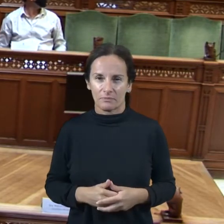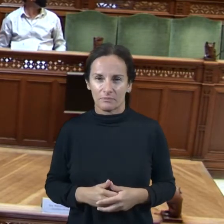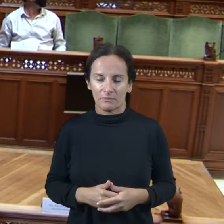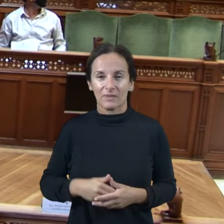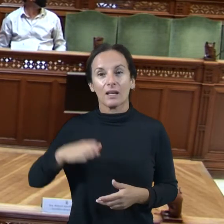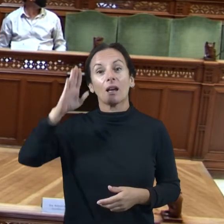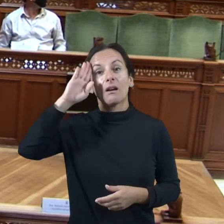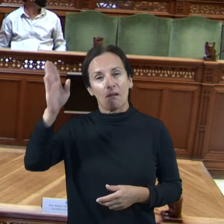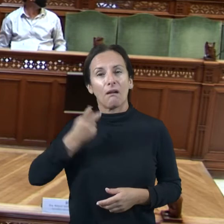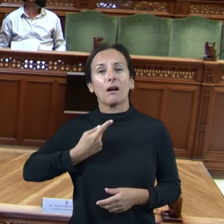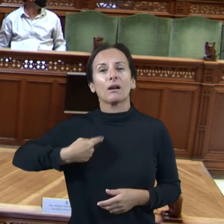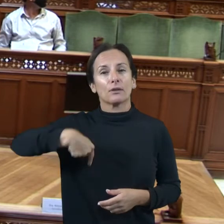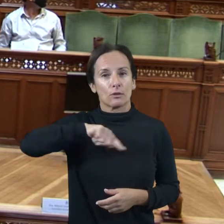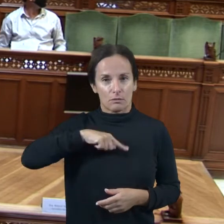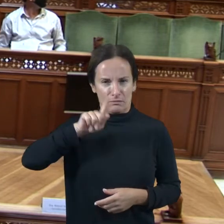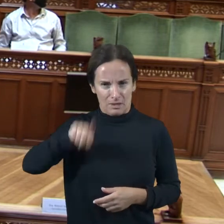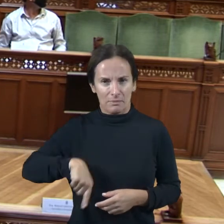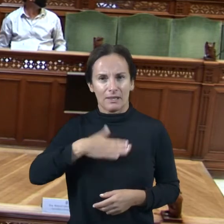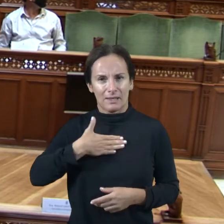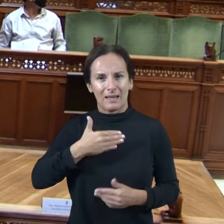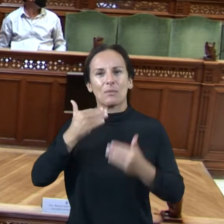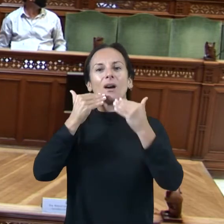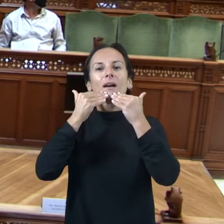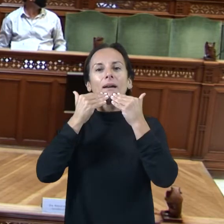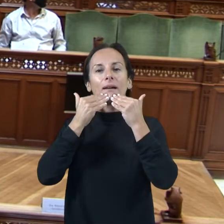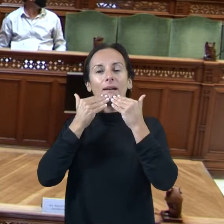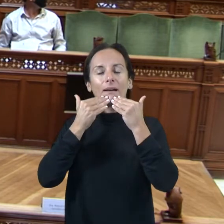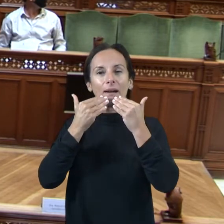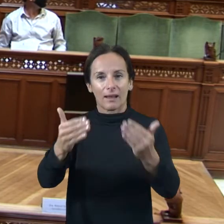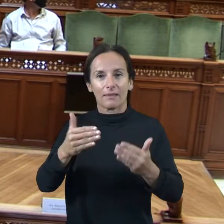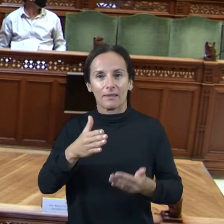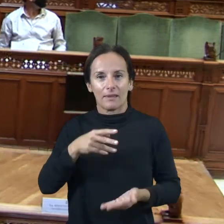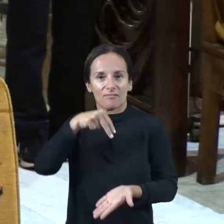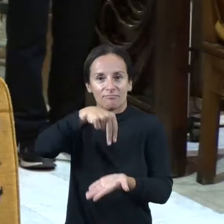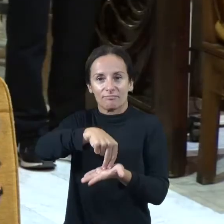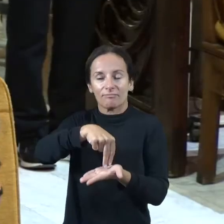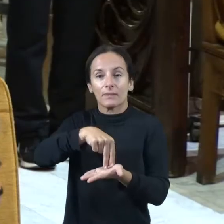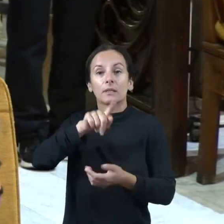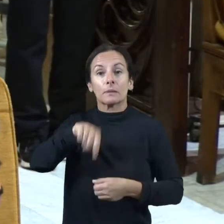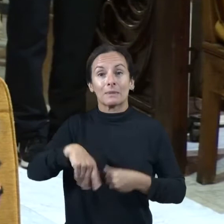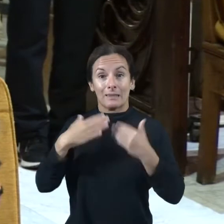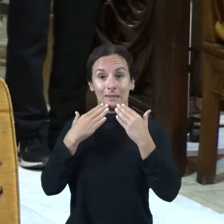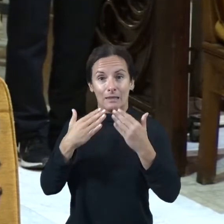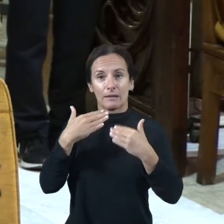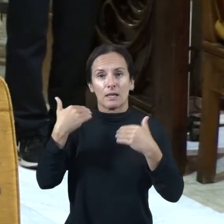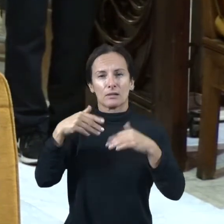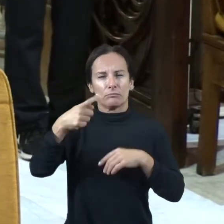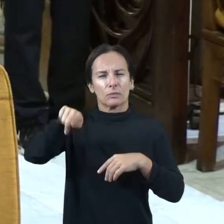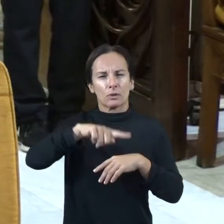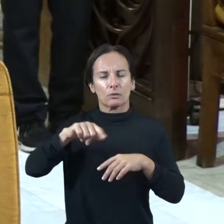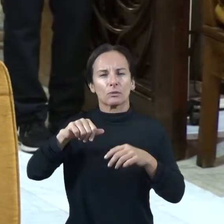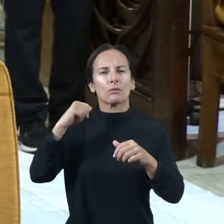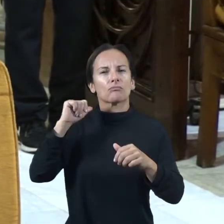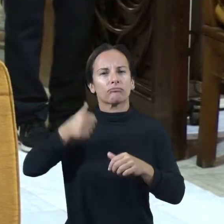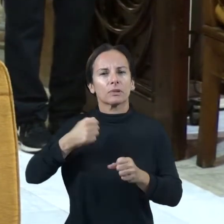Hola nosaltres també volíem agrair poder estar aquí volem també agrair la tasca que feix i l